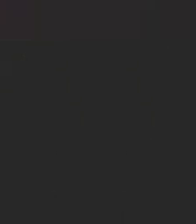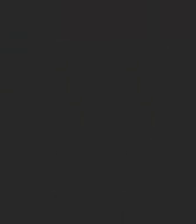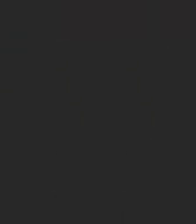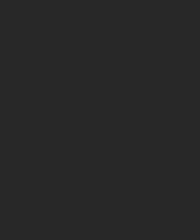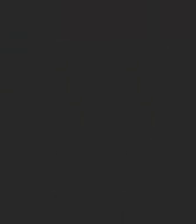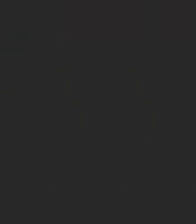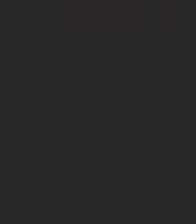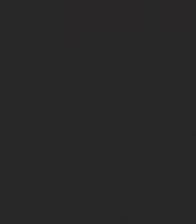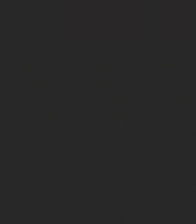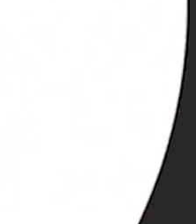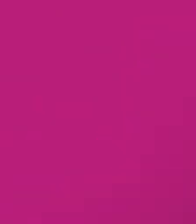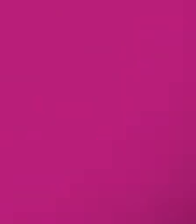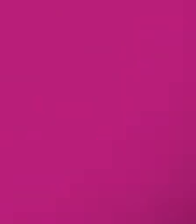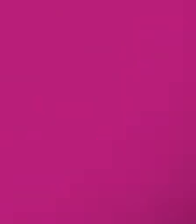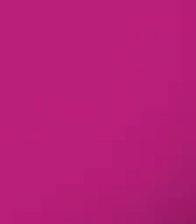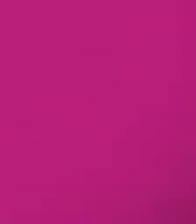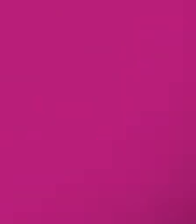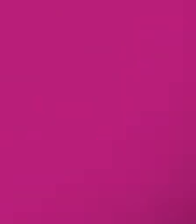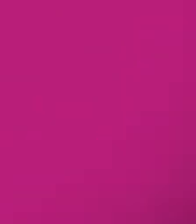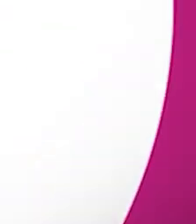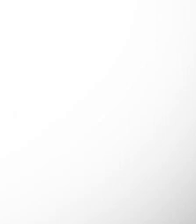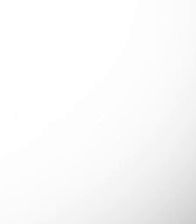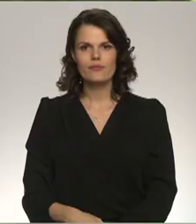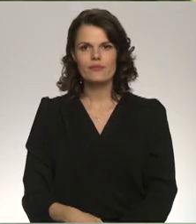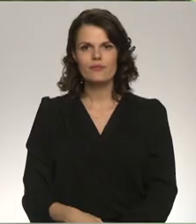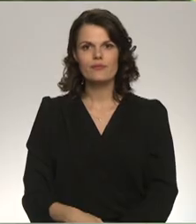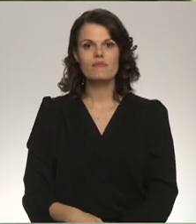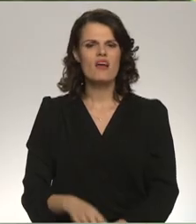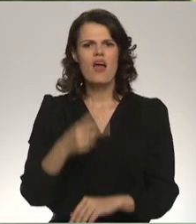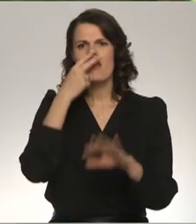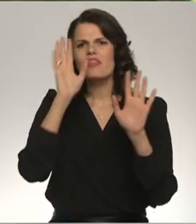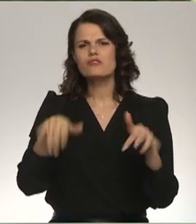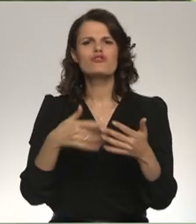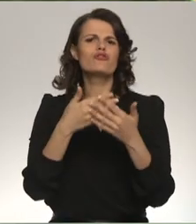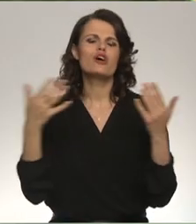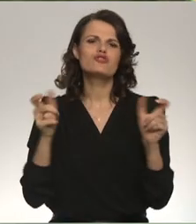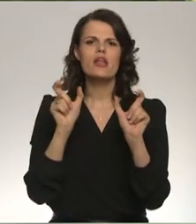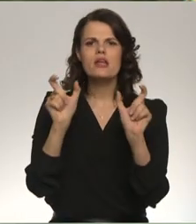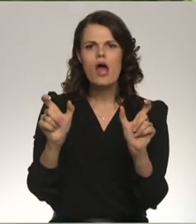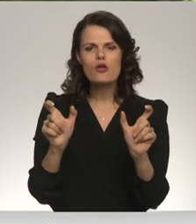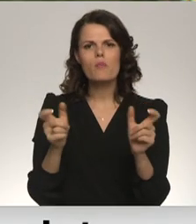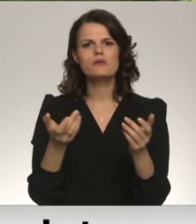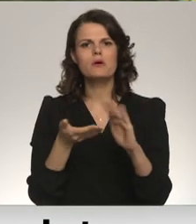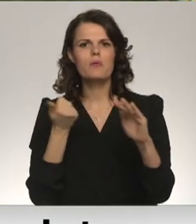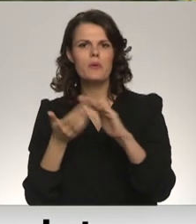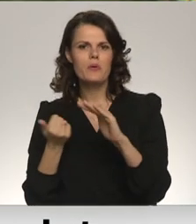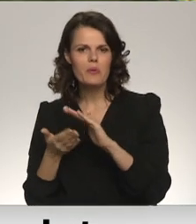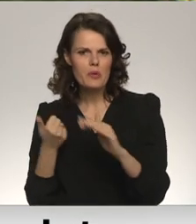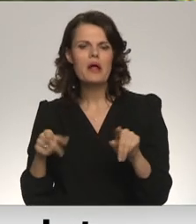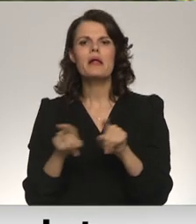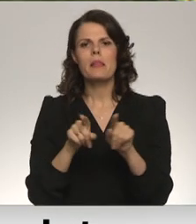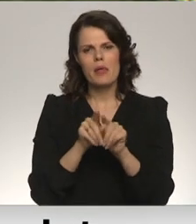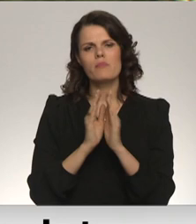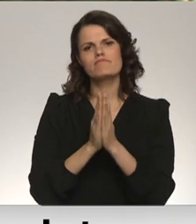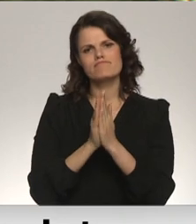Re! Viss ēters ir te! Neraugoties uz dažādu ierobežojumu atvieglomiem, jo projām ir spēka